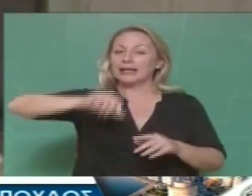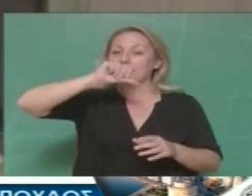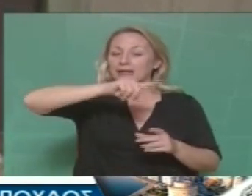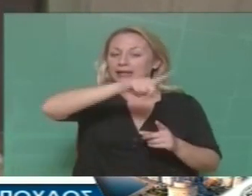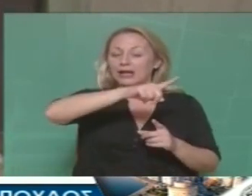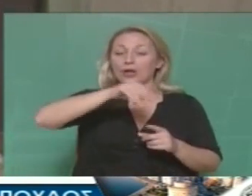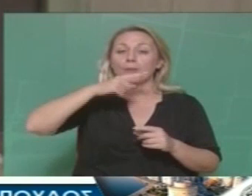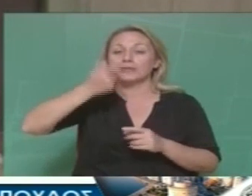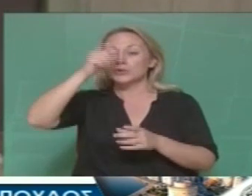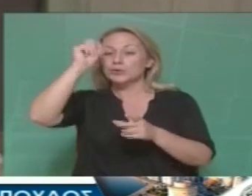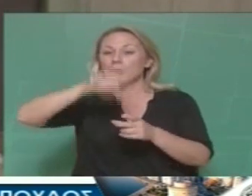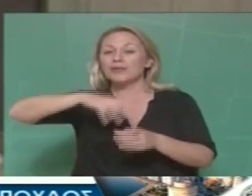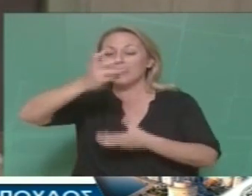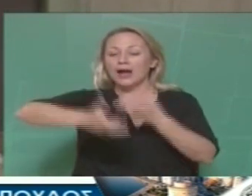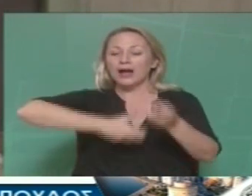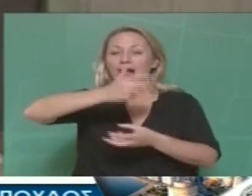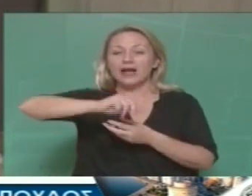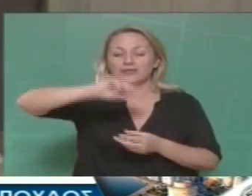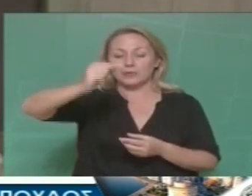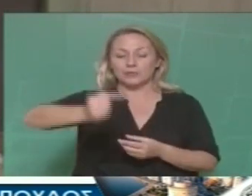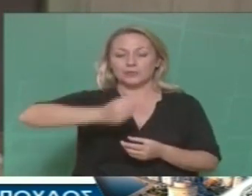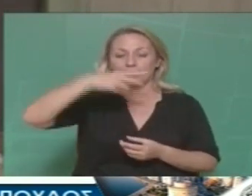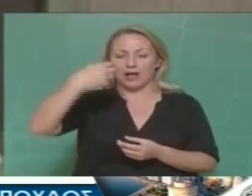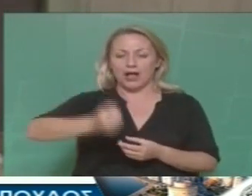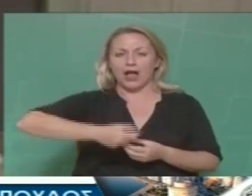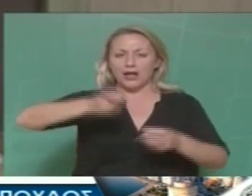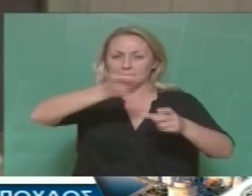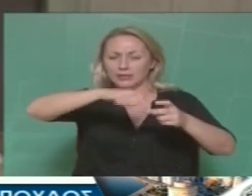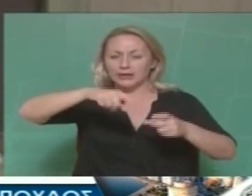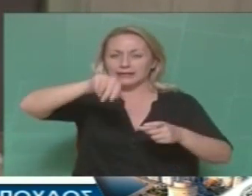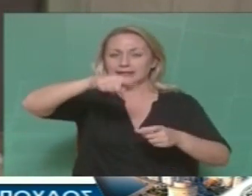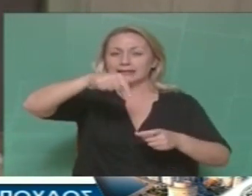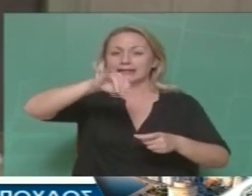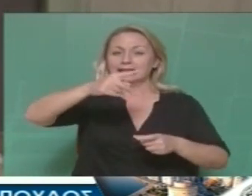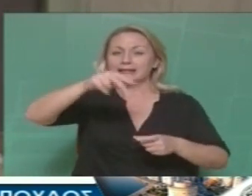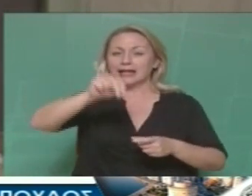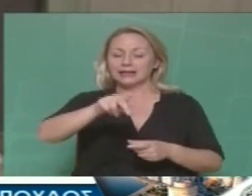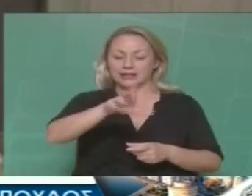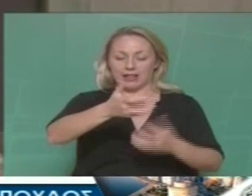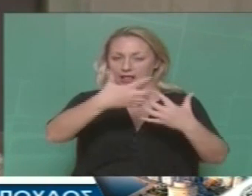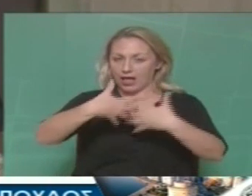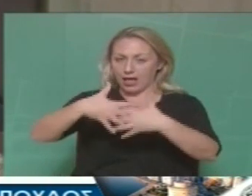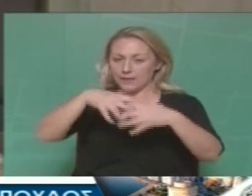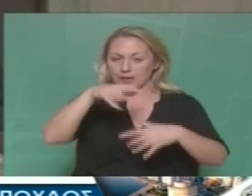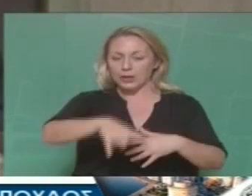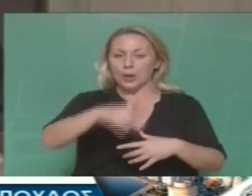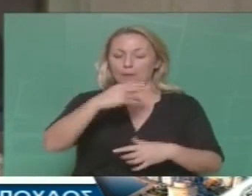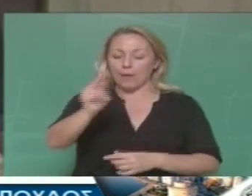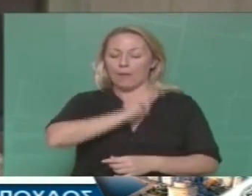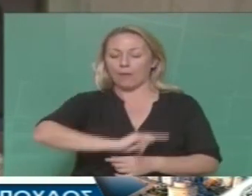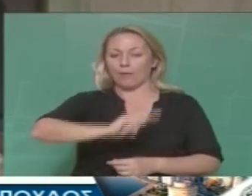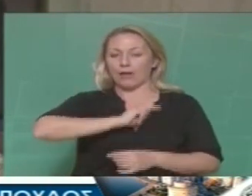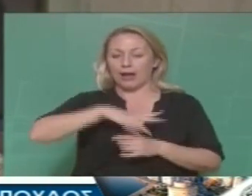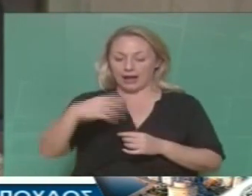την κάψη των αποβλήτων. Κάποιοι βρήκανε μεγάλες επιχειρήσεις. Τιτάν. Βρήκανε πεδίο κερδοφορίας.